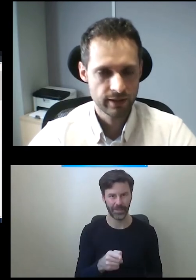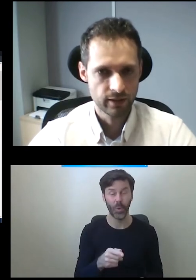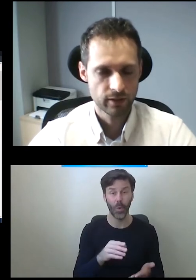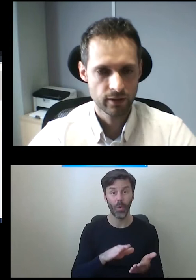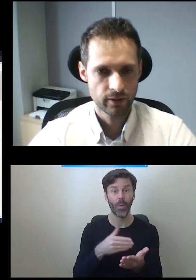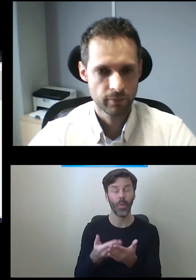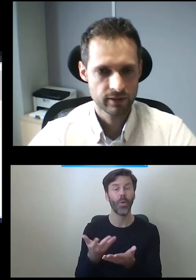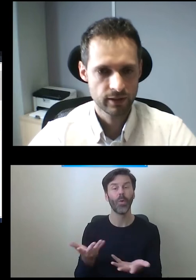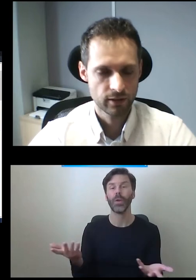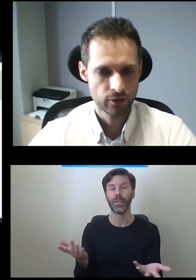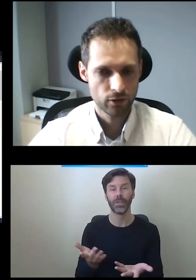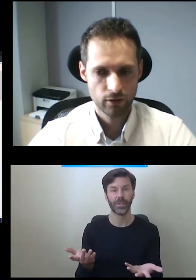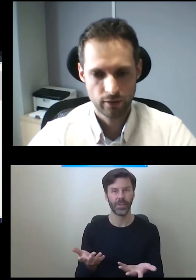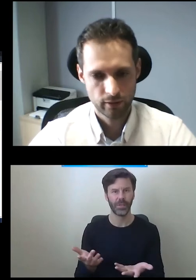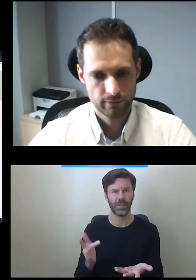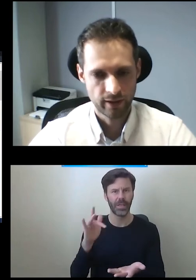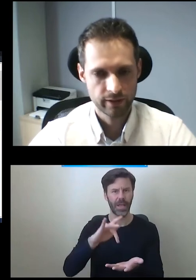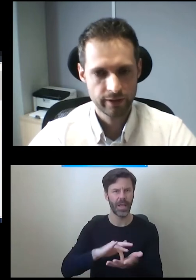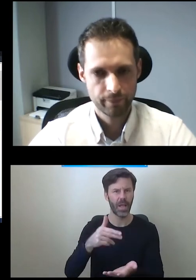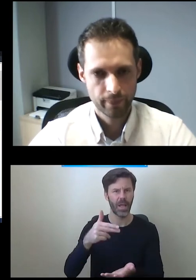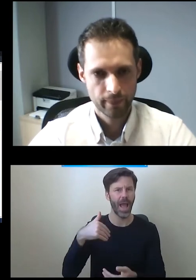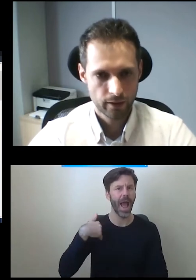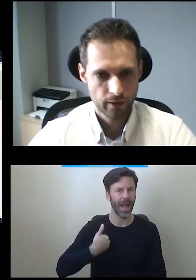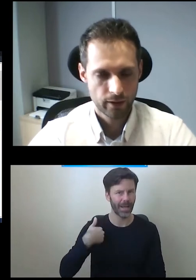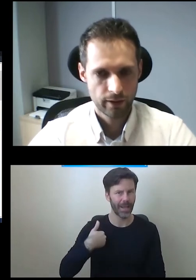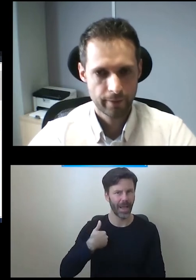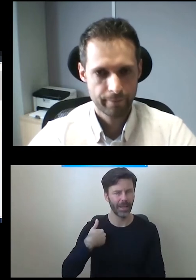bazyliki. Bazyliki Noc w Anglii.